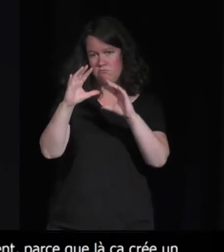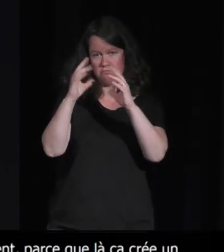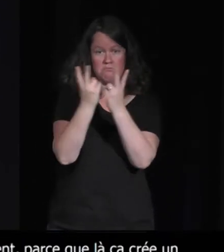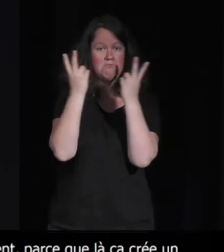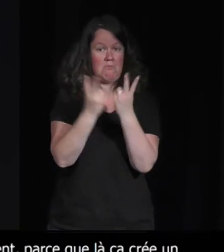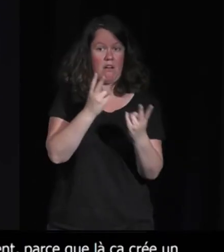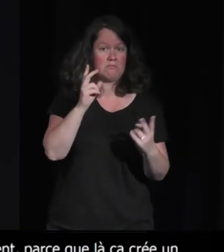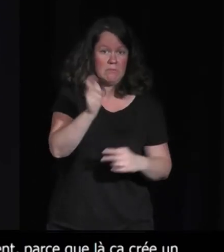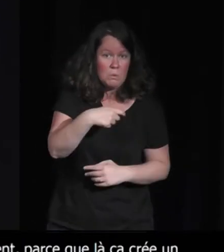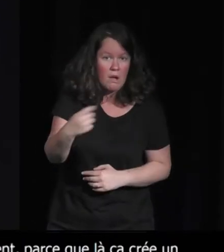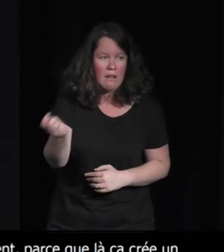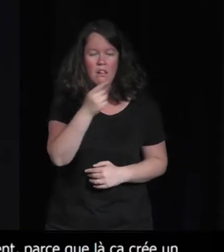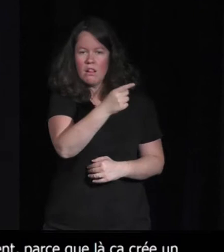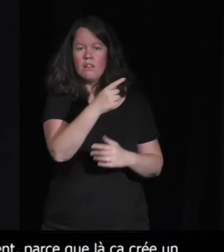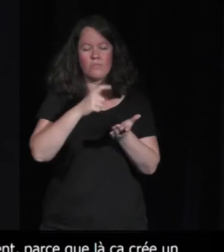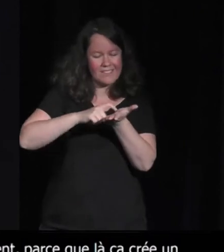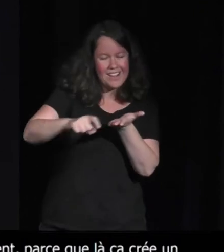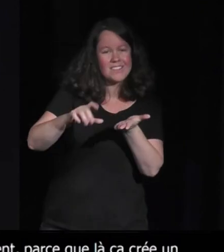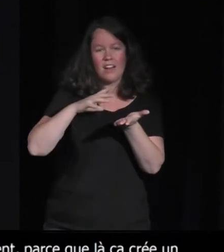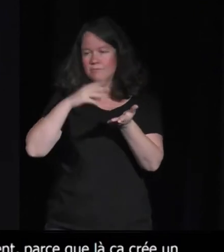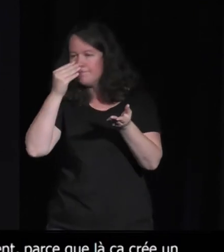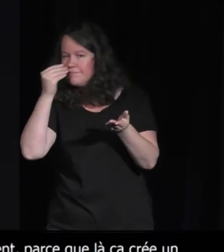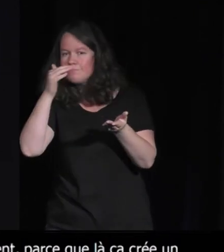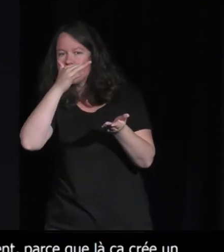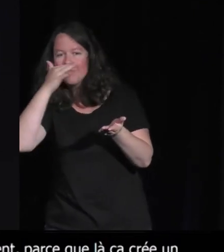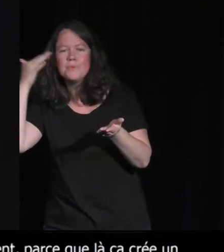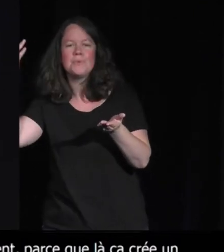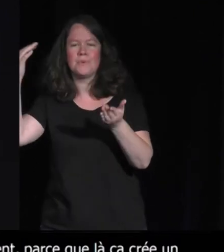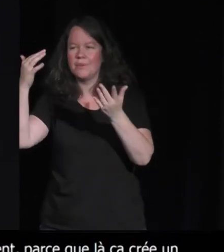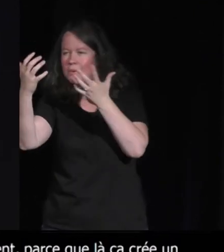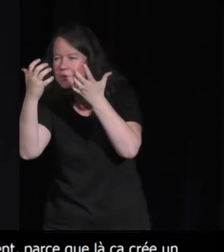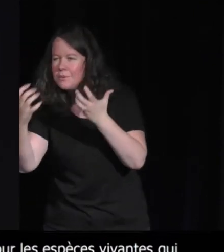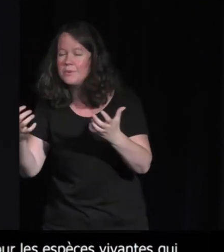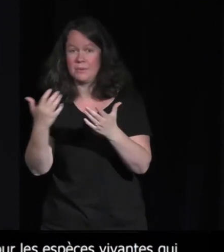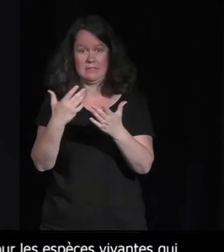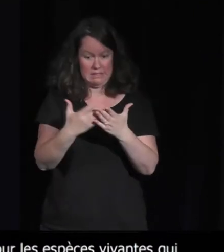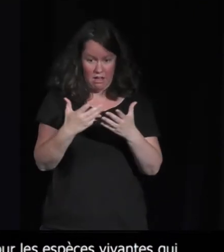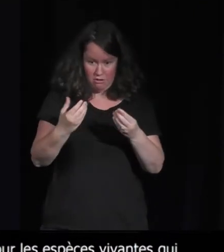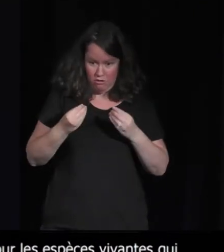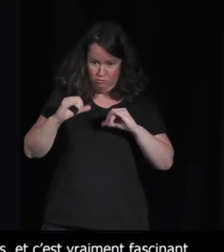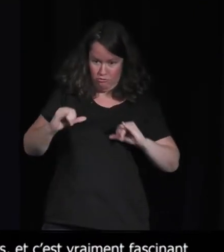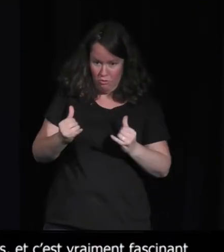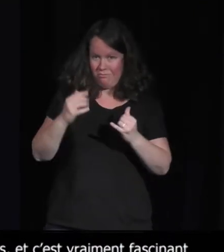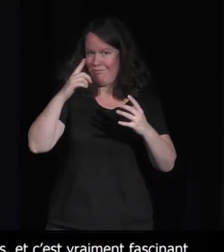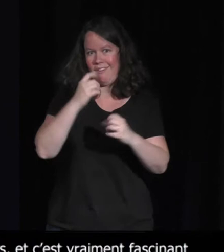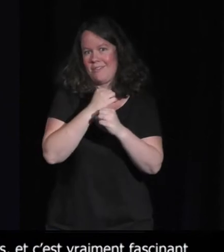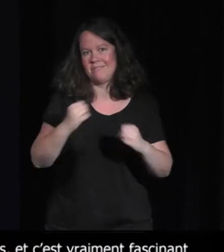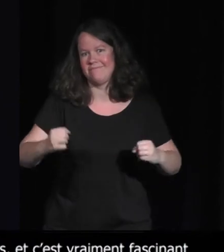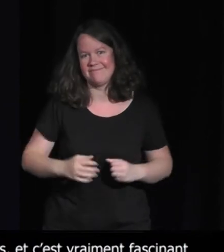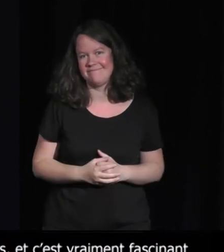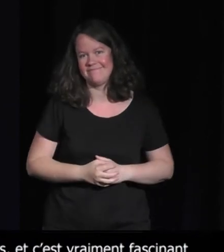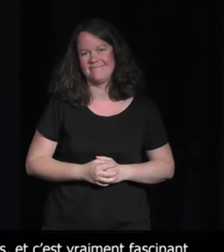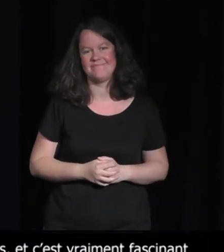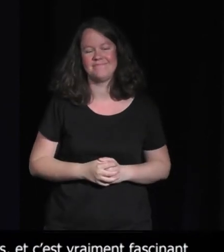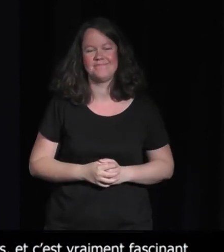odeurs. Et c'est vraiment fascinant de jouer avec ça. J'aimerais bien aussi, j'aimerais bien pour